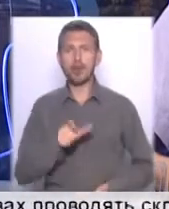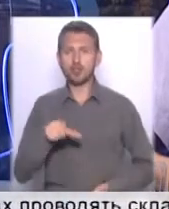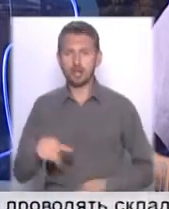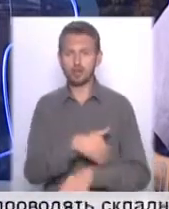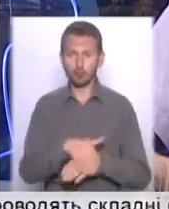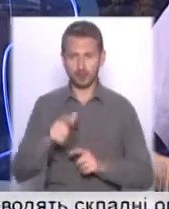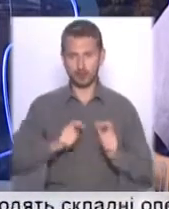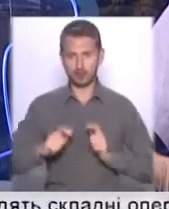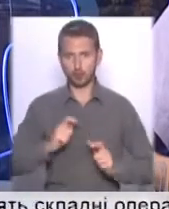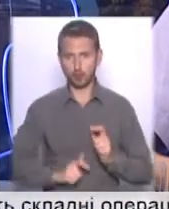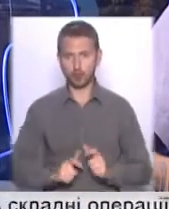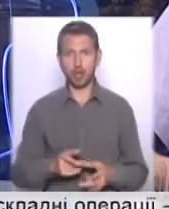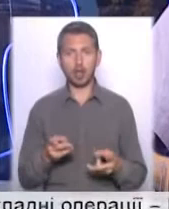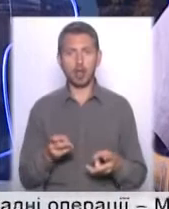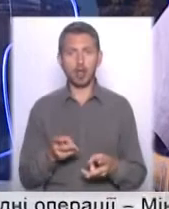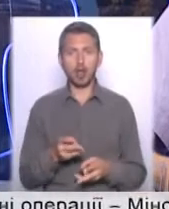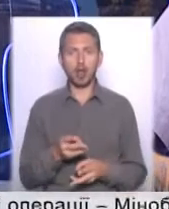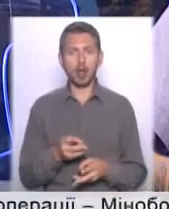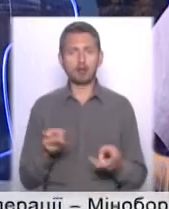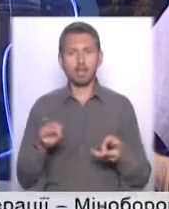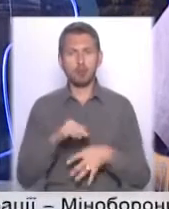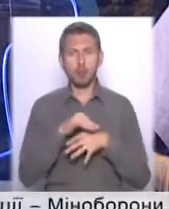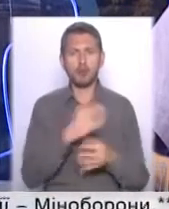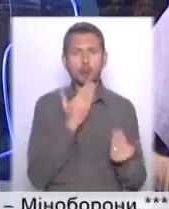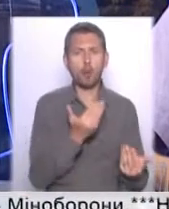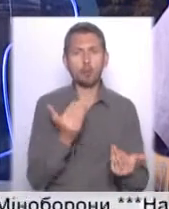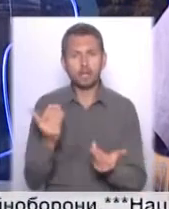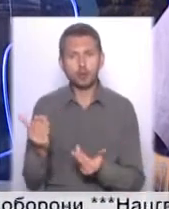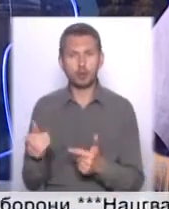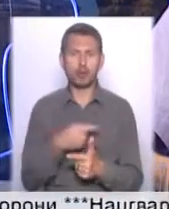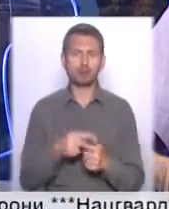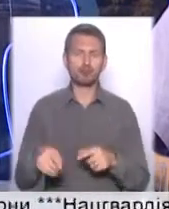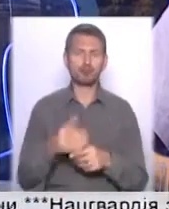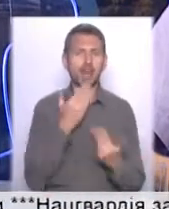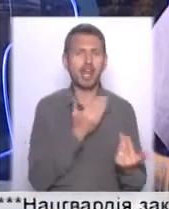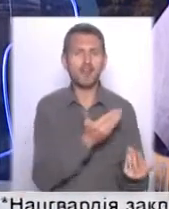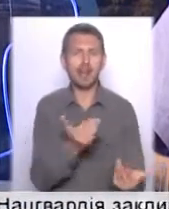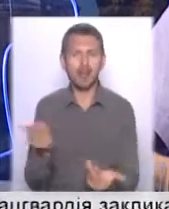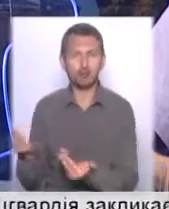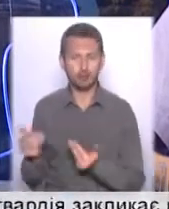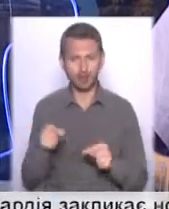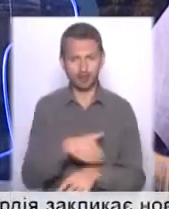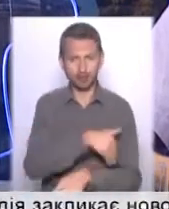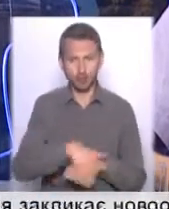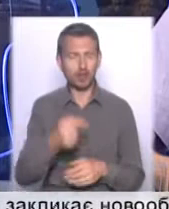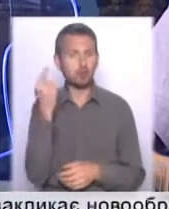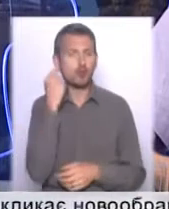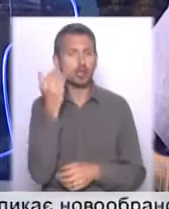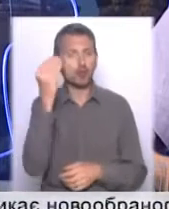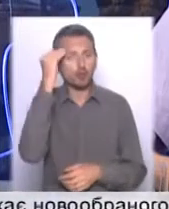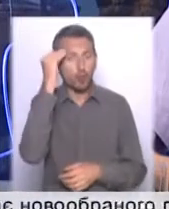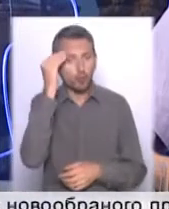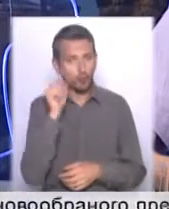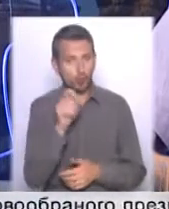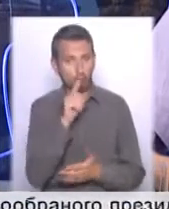Інститутської. Треба провести, як мінімум, якесь опитування, чи референдум навіть на цій вулиці, почути їхню думку